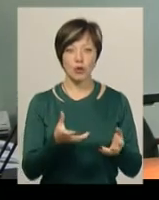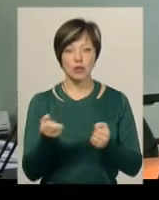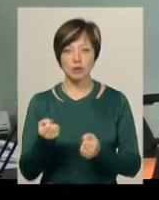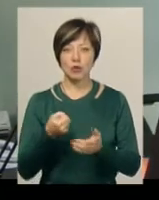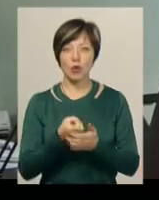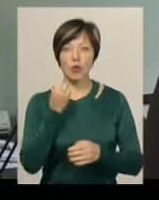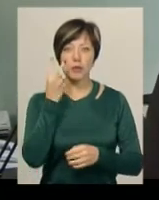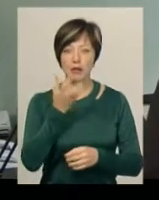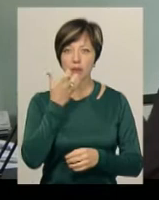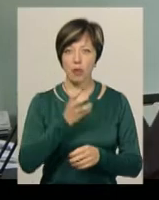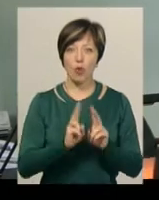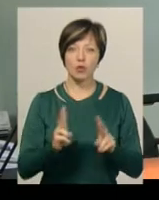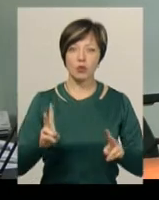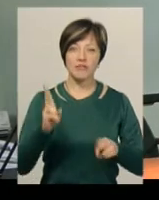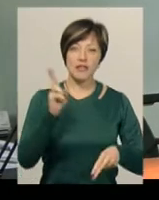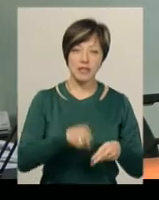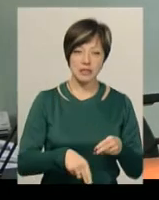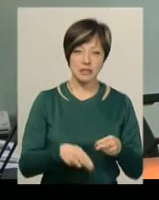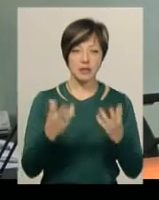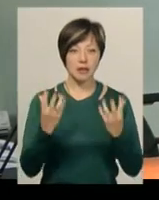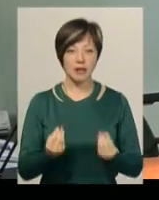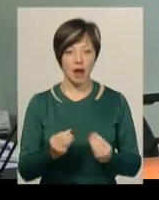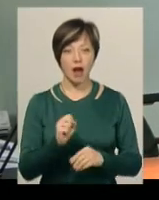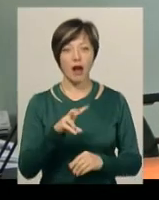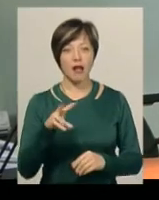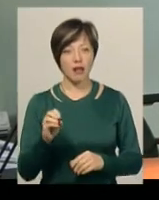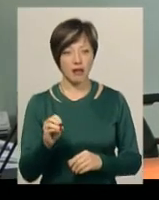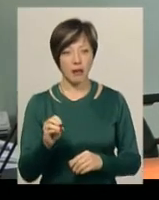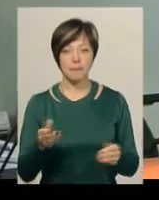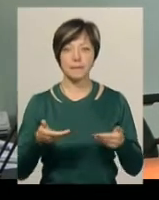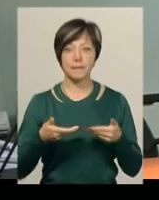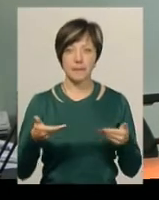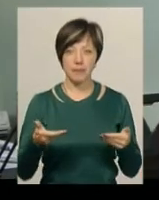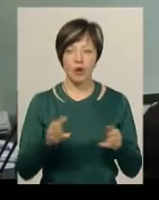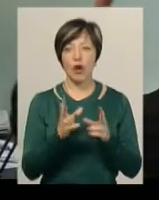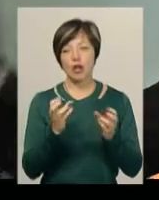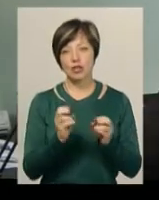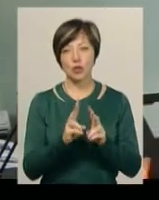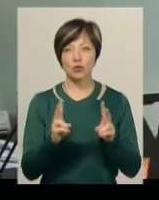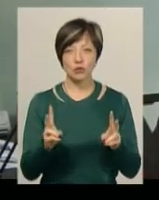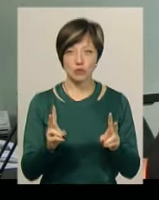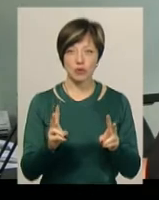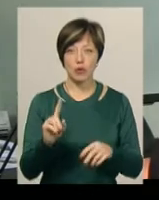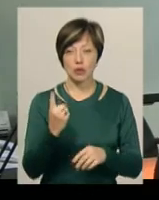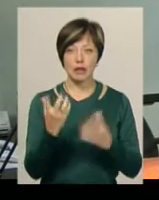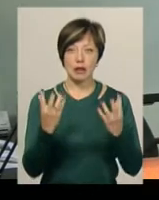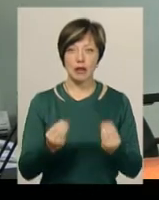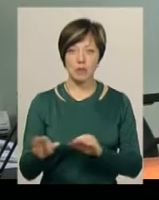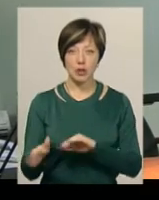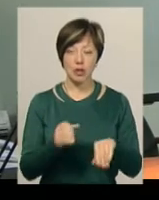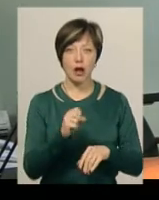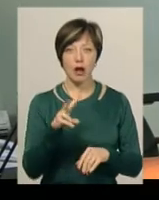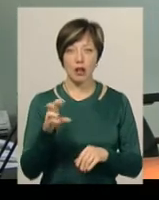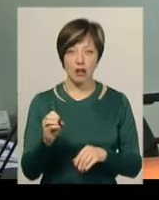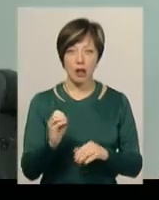ще до обіда тепло, а хтось в кінці дня. Але хтось ще один день пройде, але ми